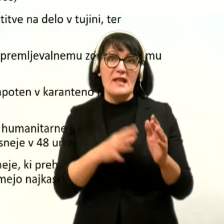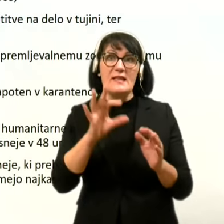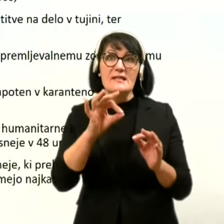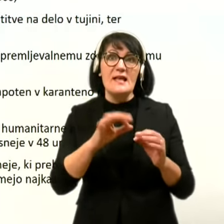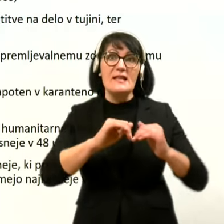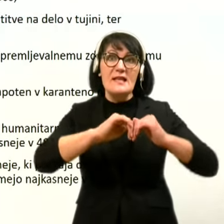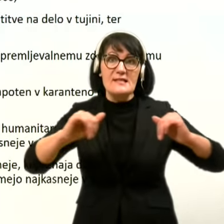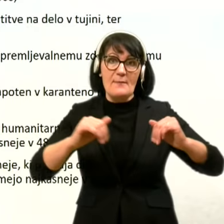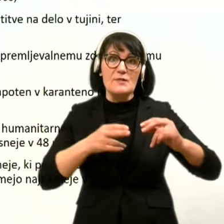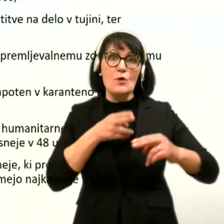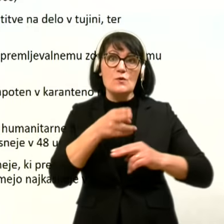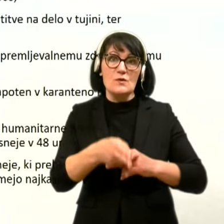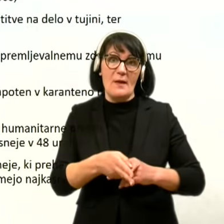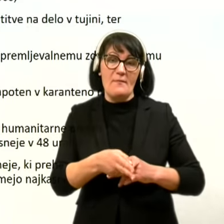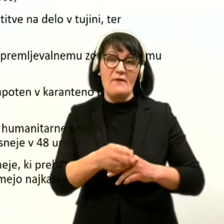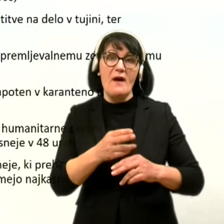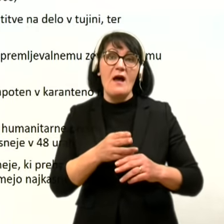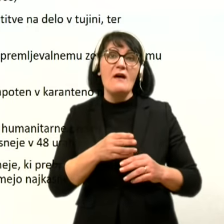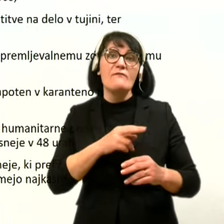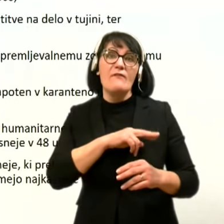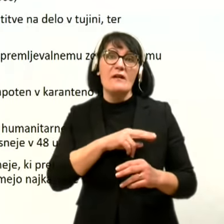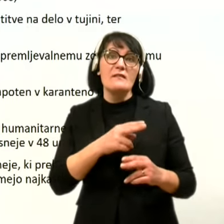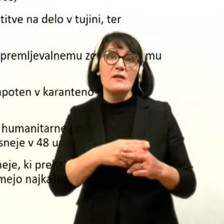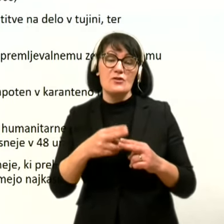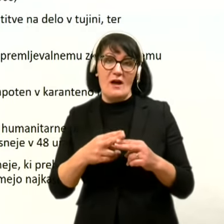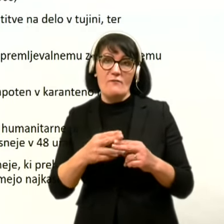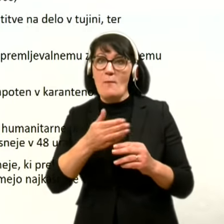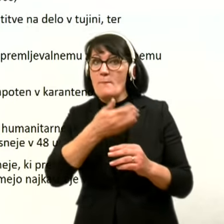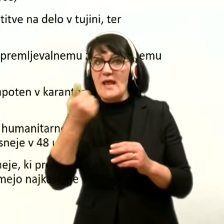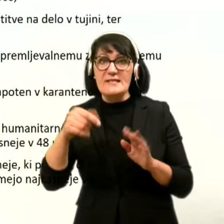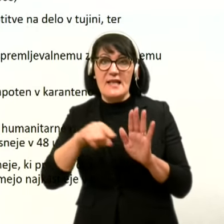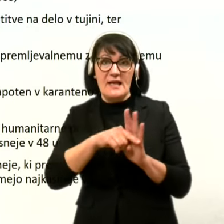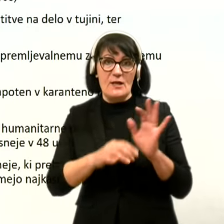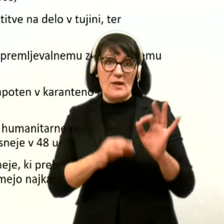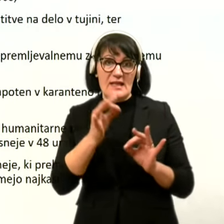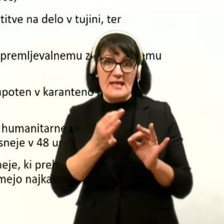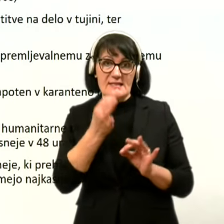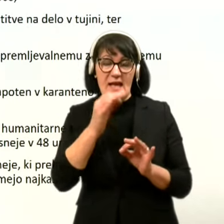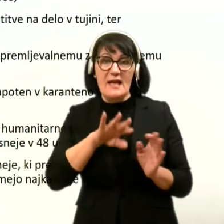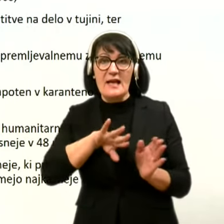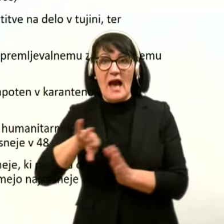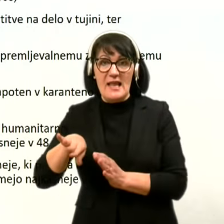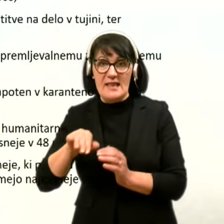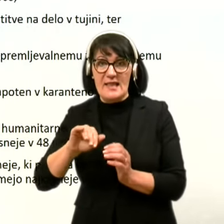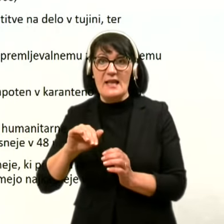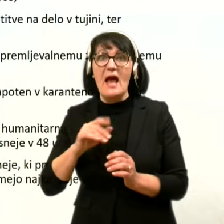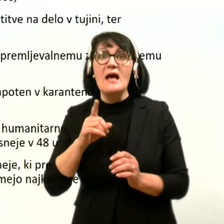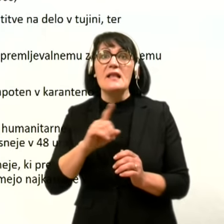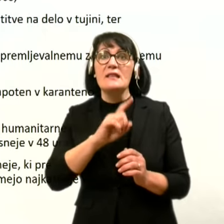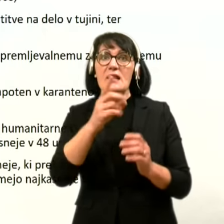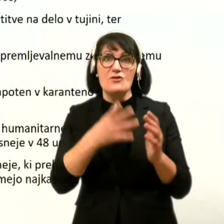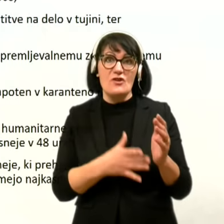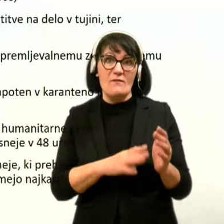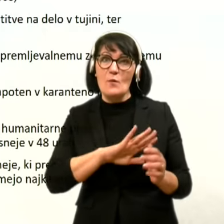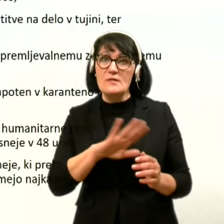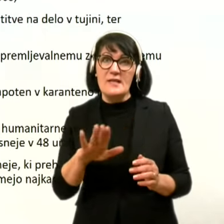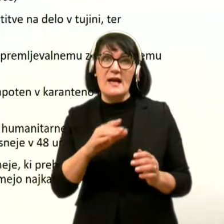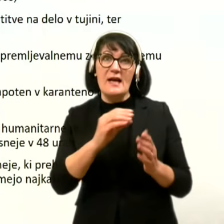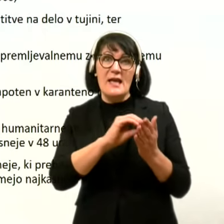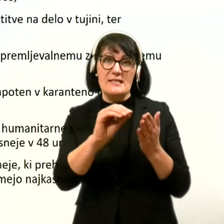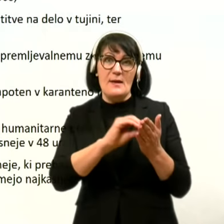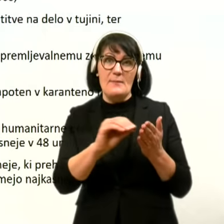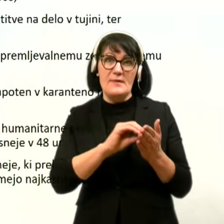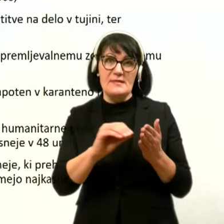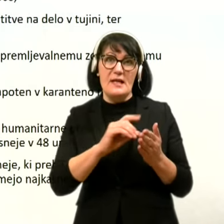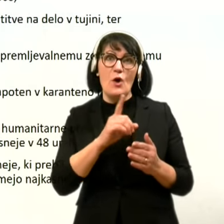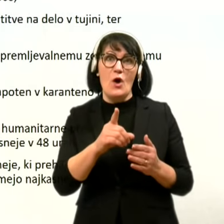za vstop v državo brez negativnega testa in karantene. Sedaj, da ne naštevamo vsega, kar je zapisano